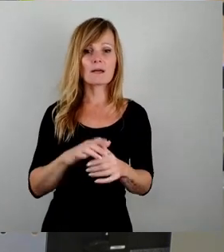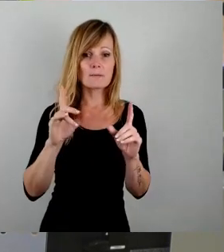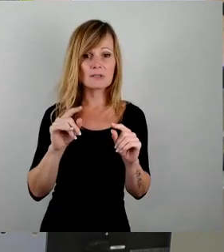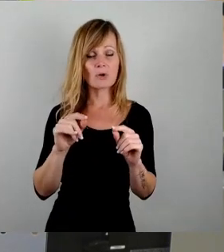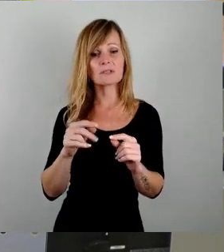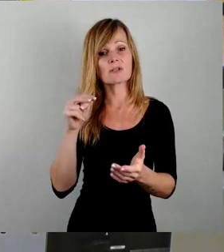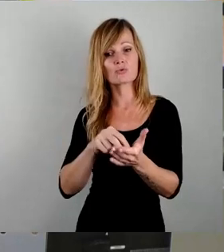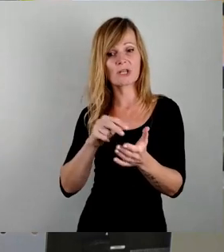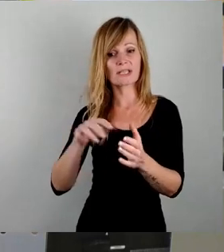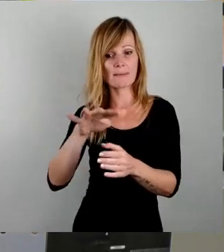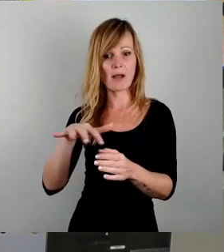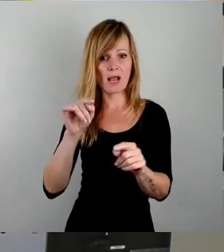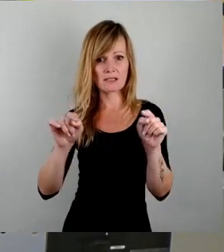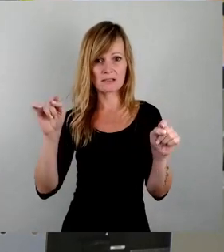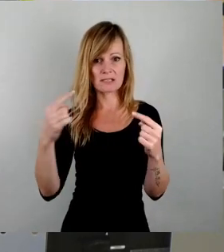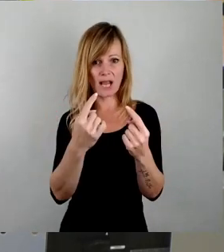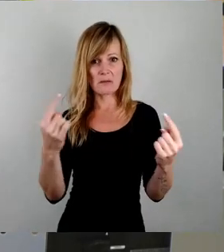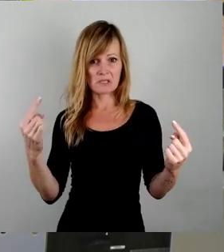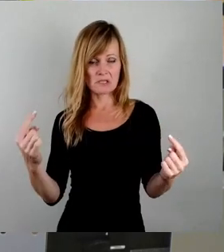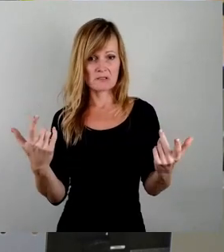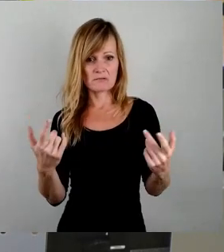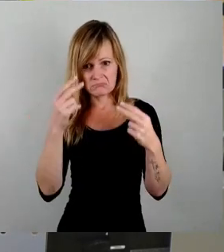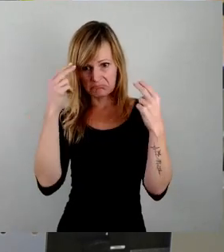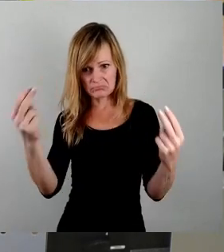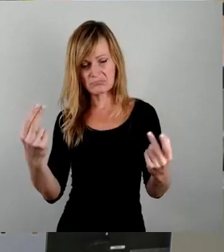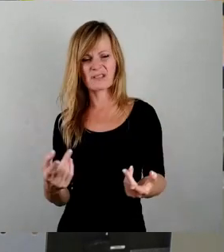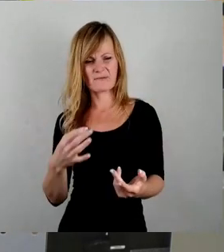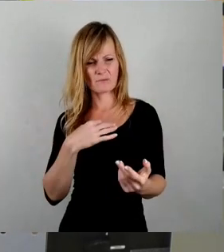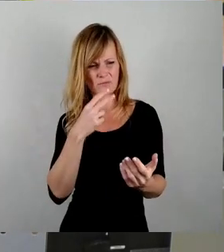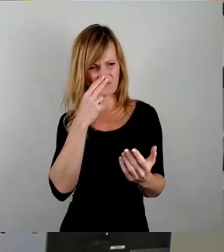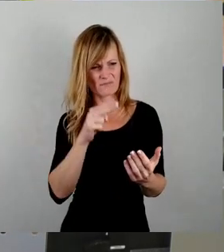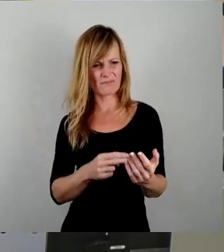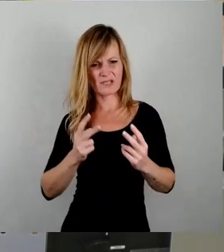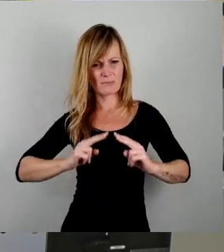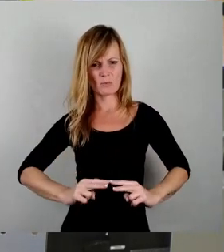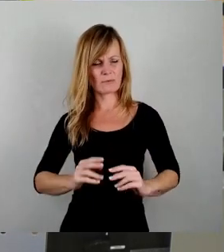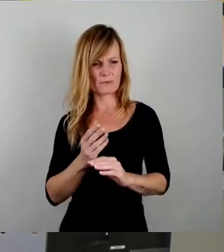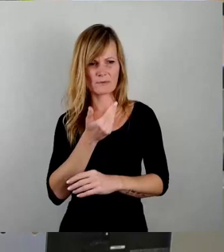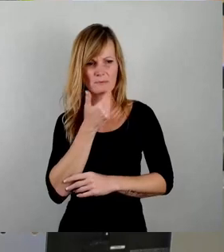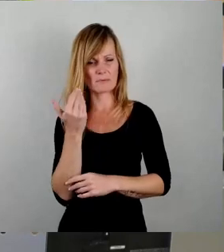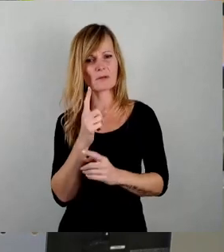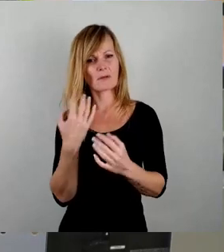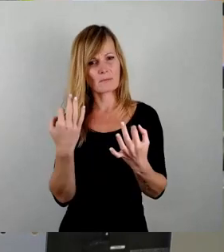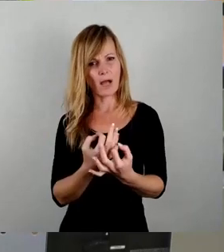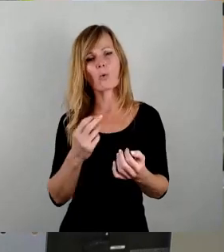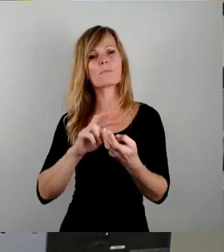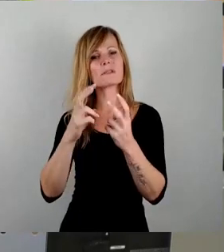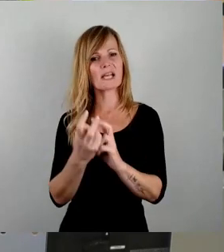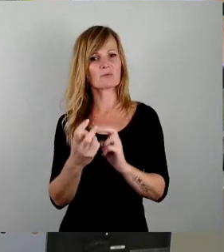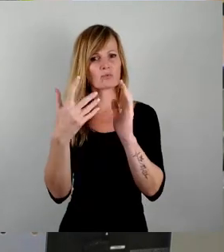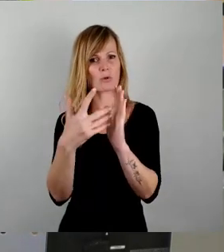Bereichen überlassen, das beruhigt nicht so sehr. Ich denke, hier muss ein Umsetzungskontrolling folgen und